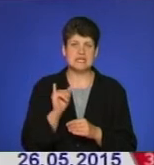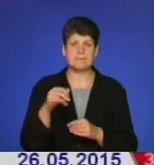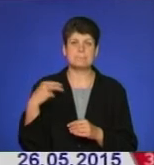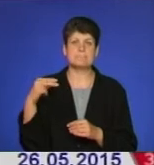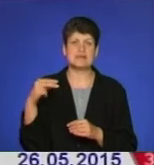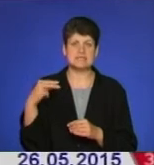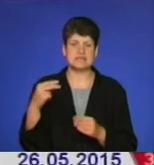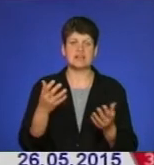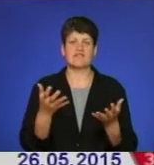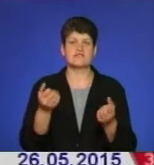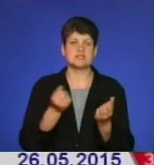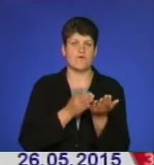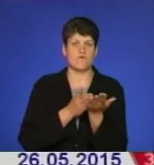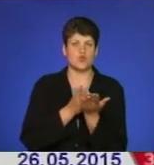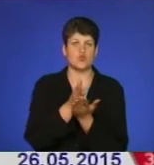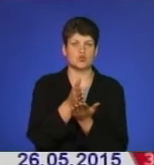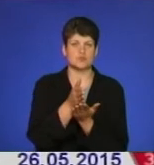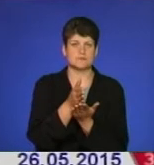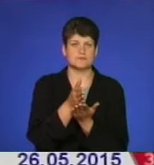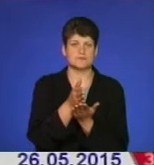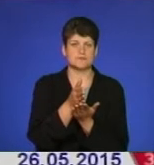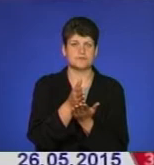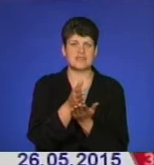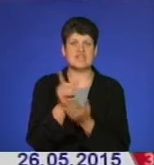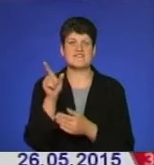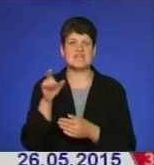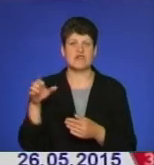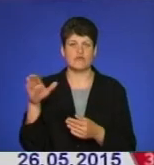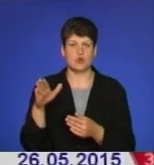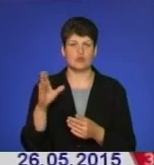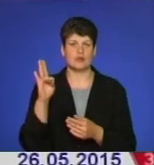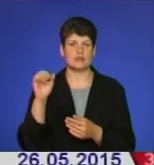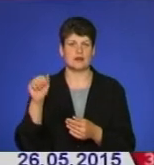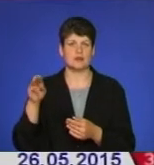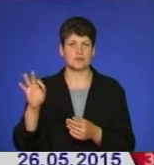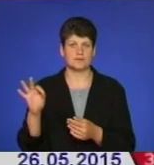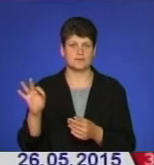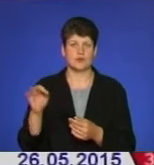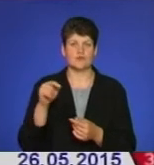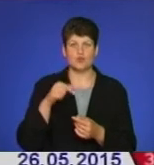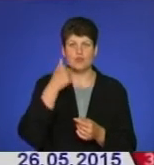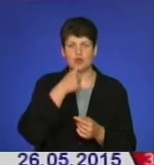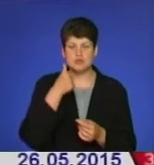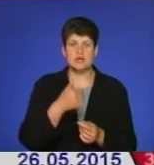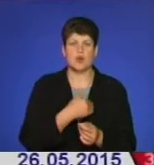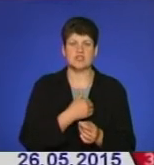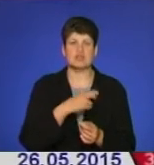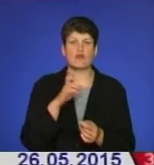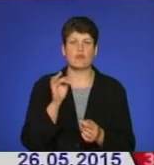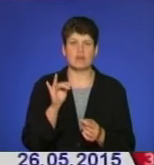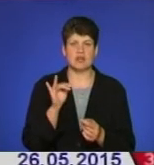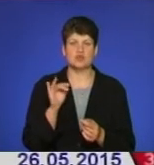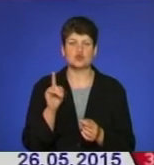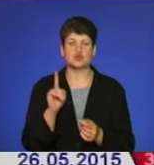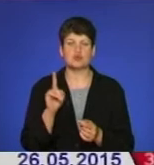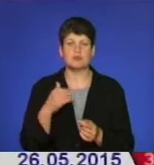взяв курс «Вектор в Європу та в НАТО». В цьому році я хотів би, щоб